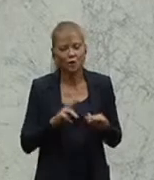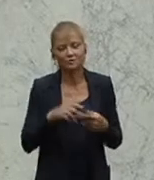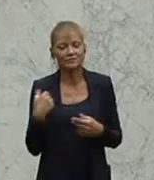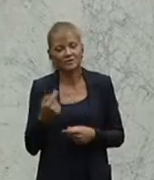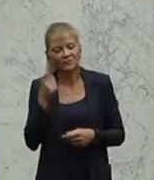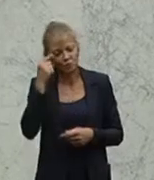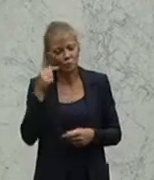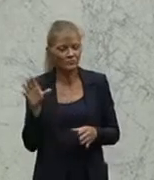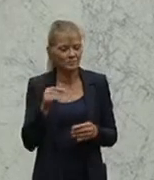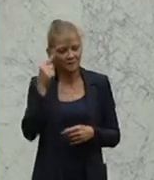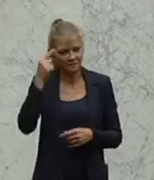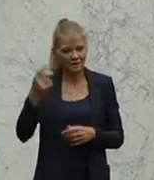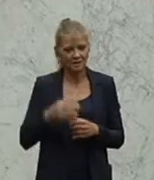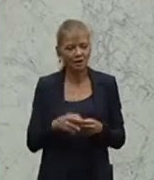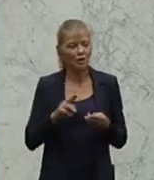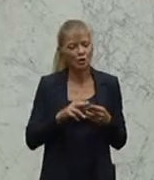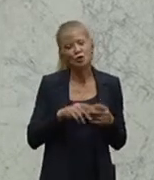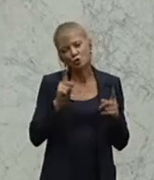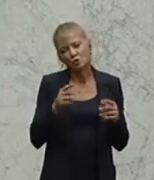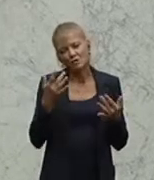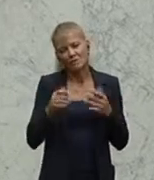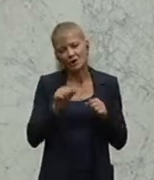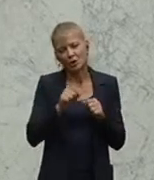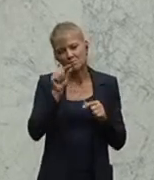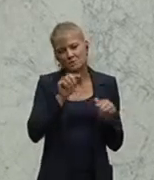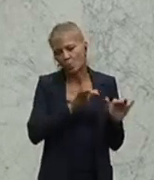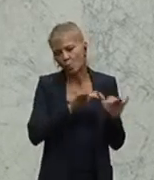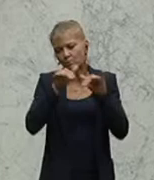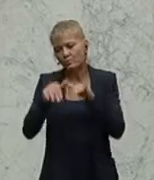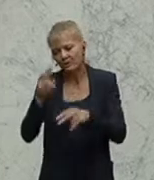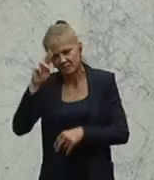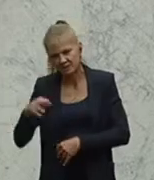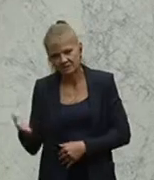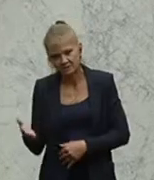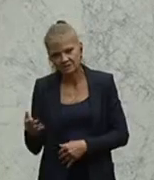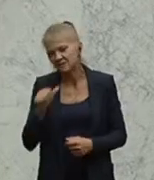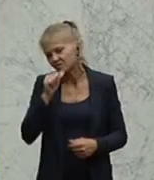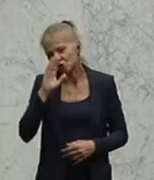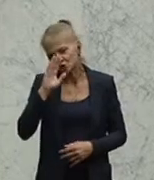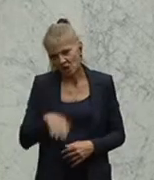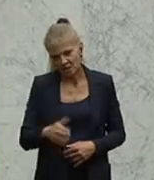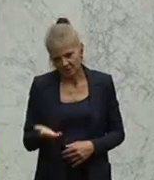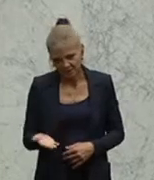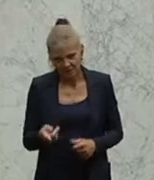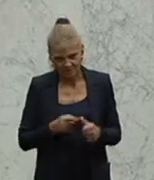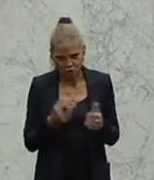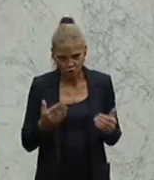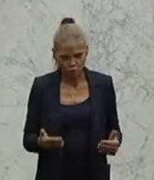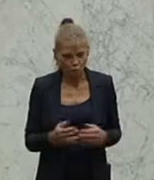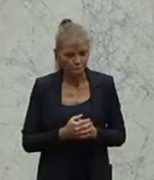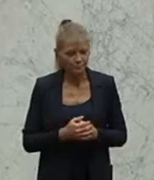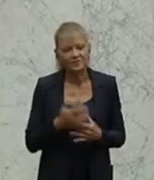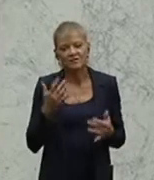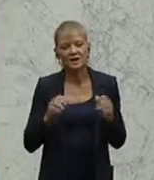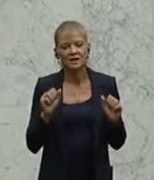gedacht wird. Und das sollte vielleicht auch ein bisschen nach Wien hereinschwappen. Das wäre vielleicht kein schlechter Ansatz für Sie. Vielleicht